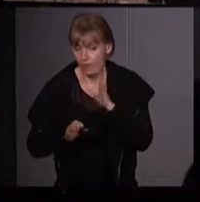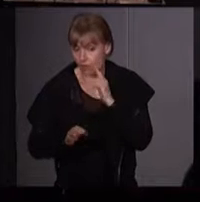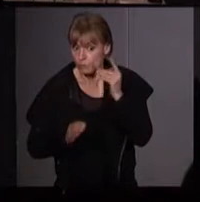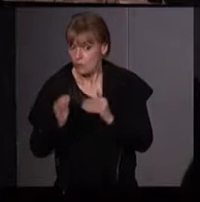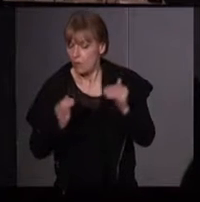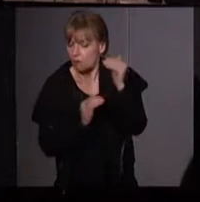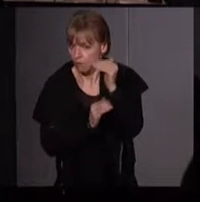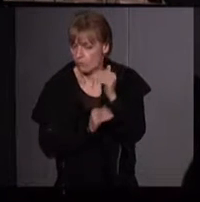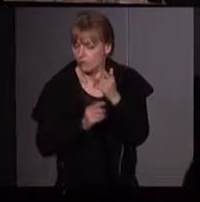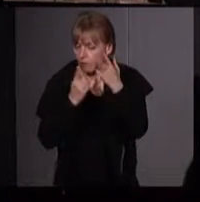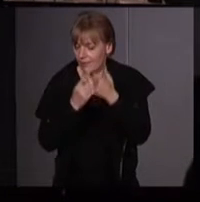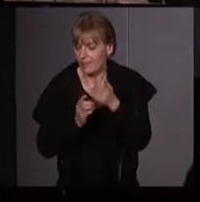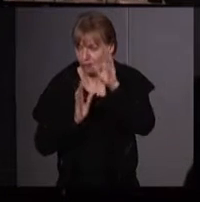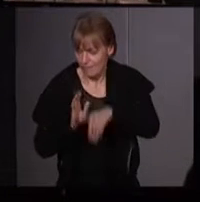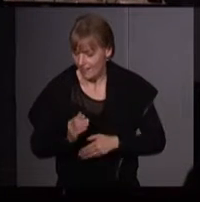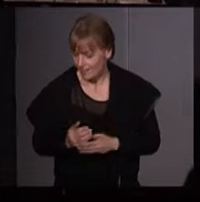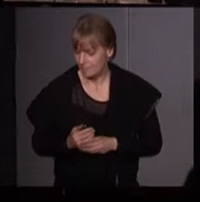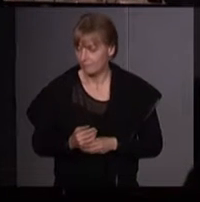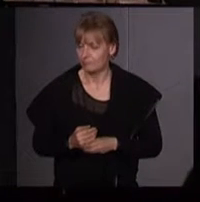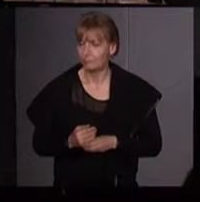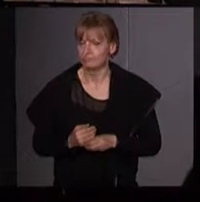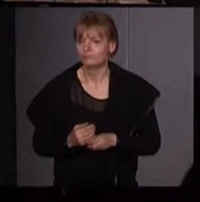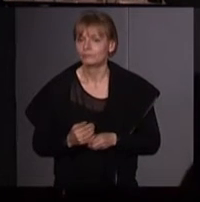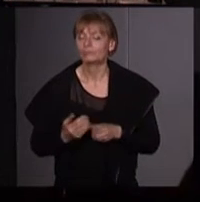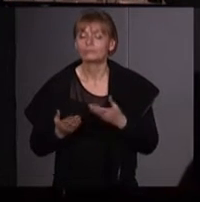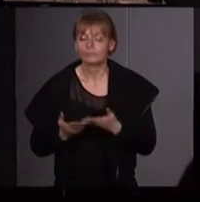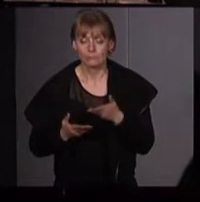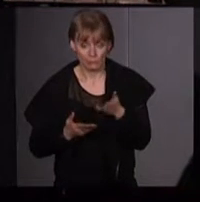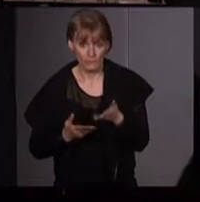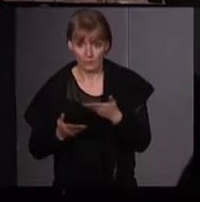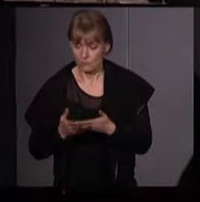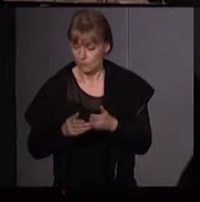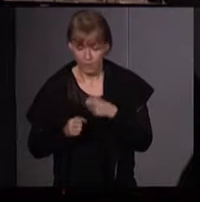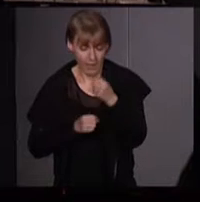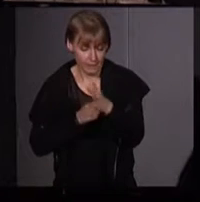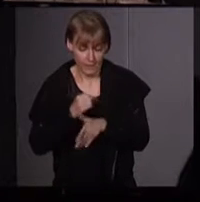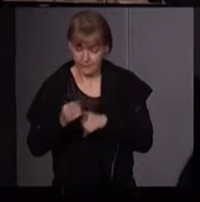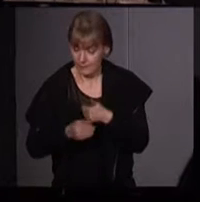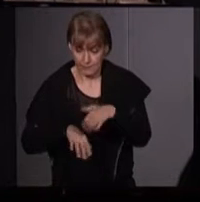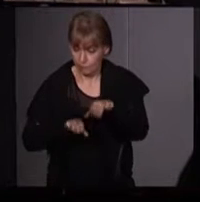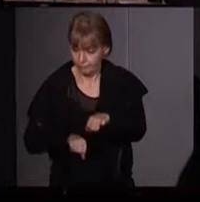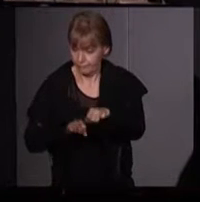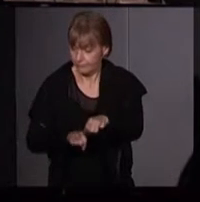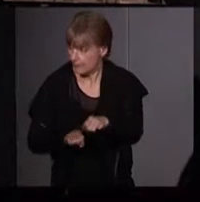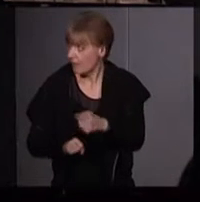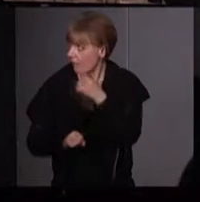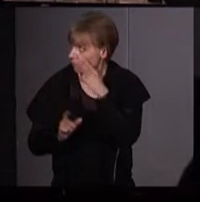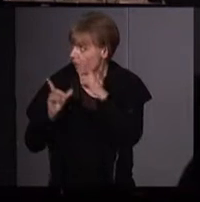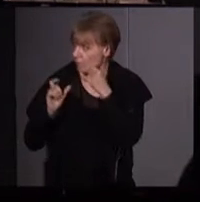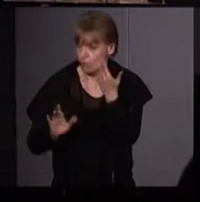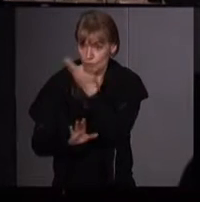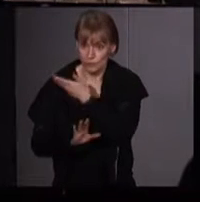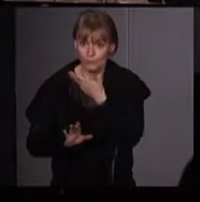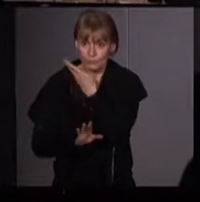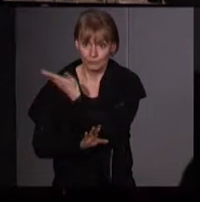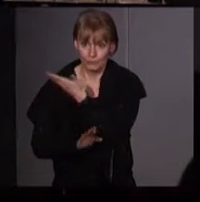du commandant. Alors, elles ont occupé les lieux pendant des années et là, on a des très, très belles photos de l'occupation.